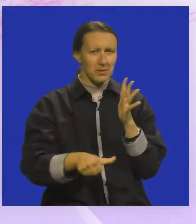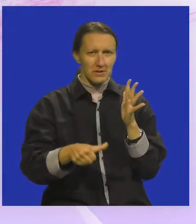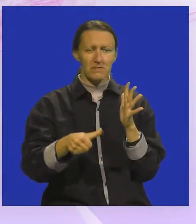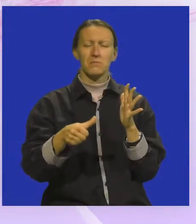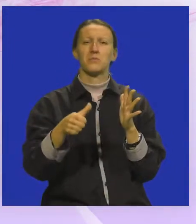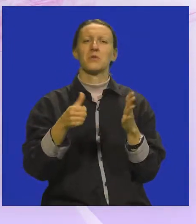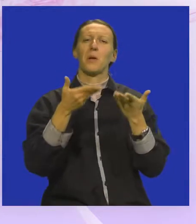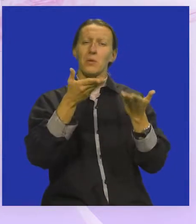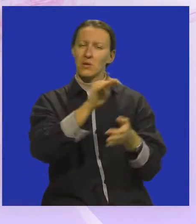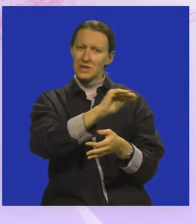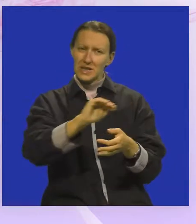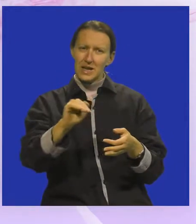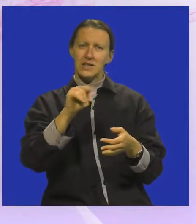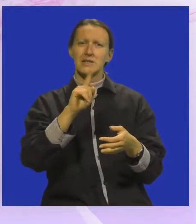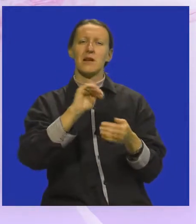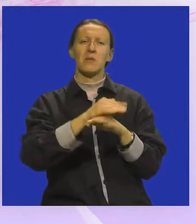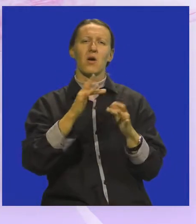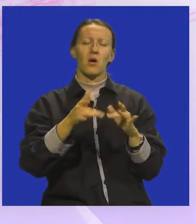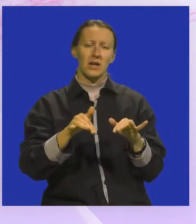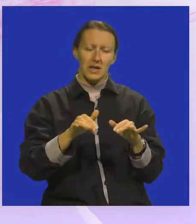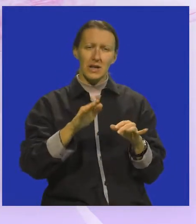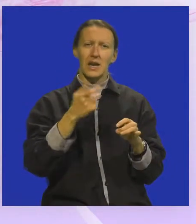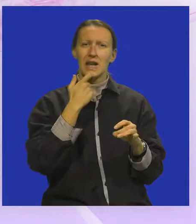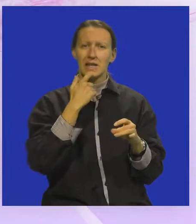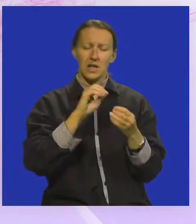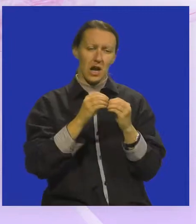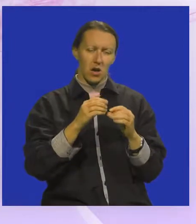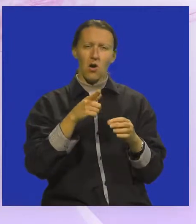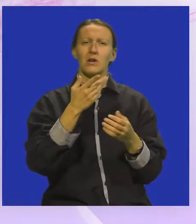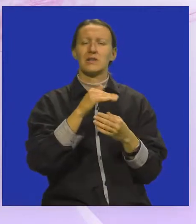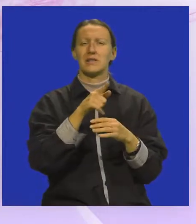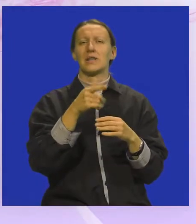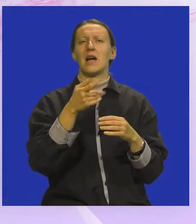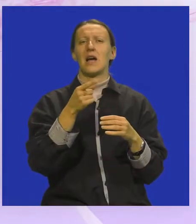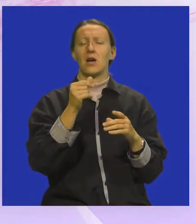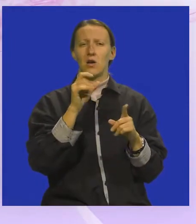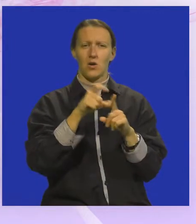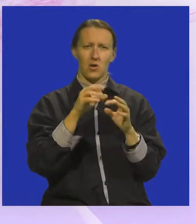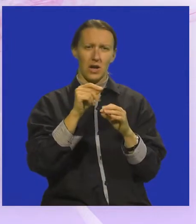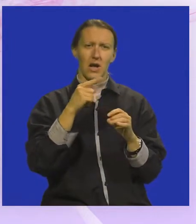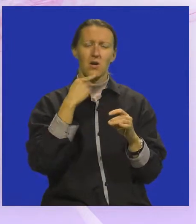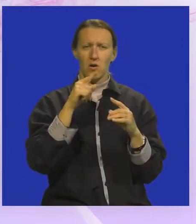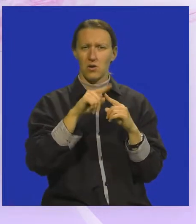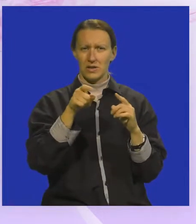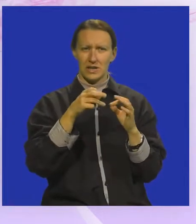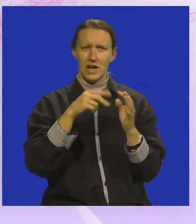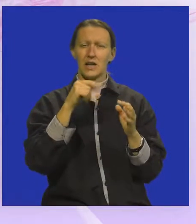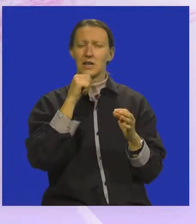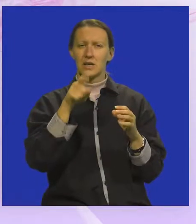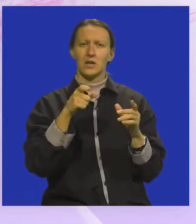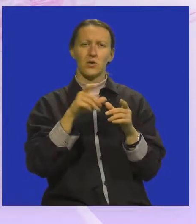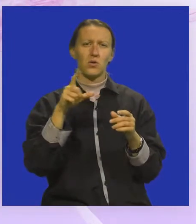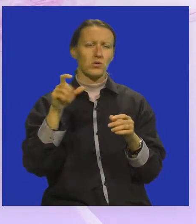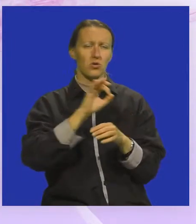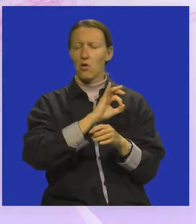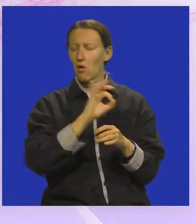smo ponudili djeci online radionice, jezične radionice, naravno s temom Đanje Rodarija koje su Teodor Tijani i Luka Jurićić